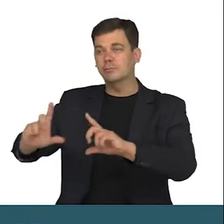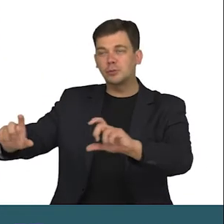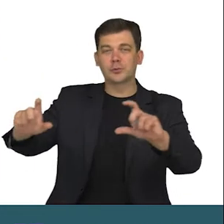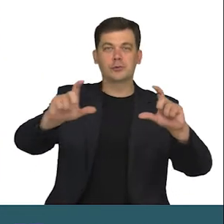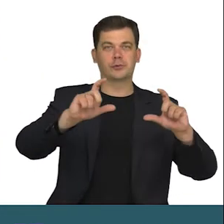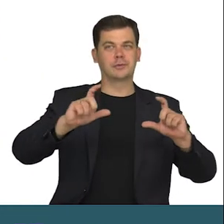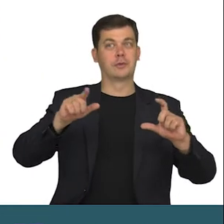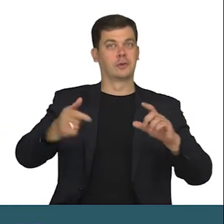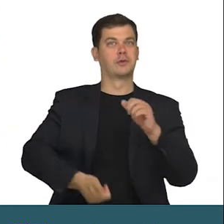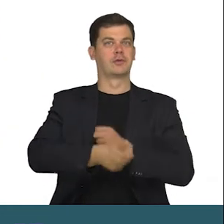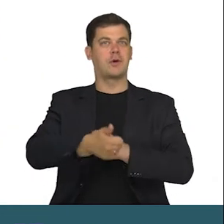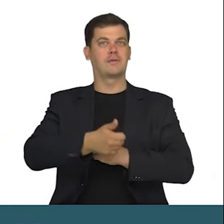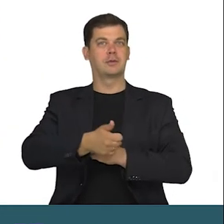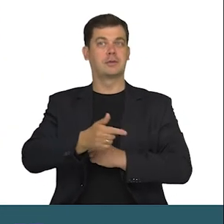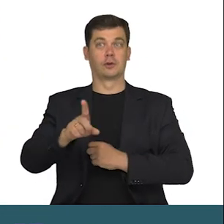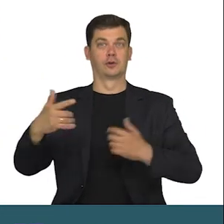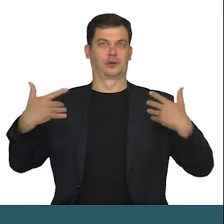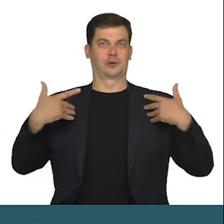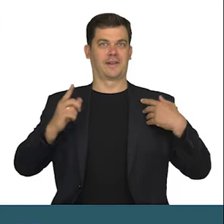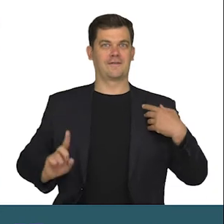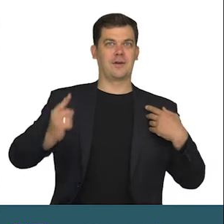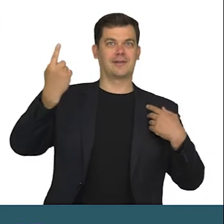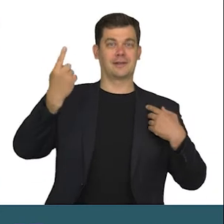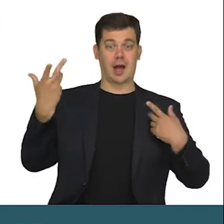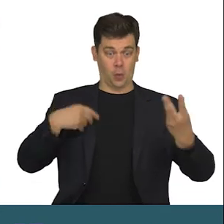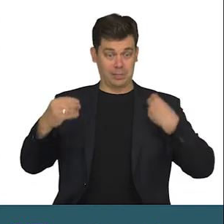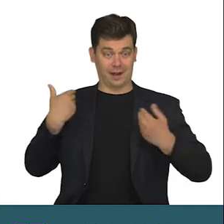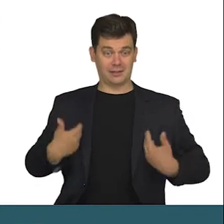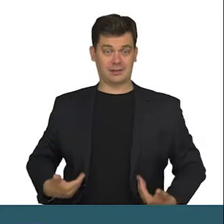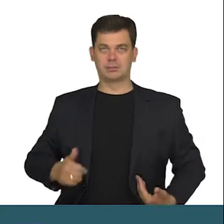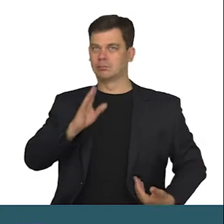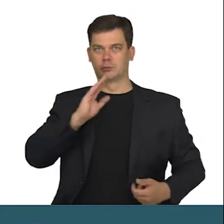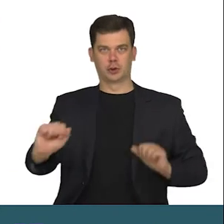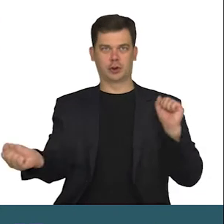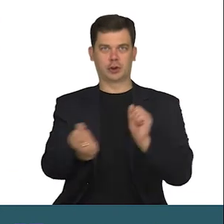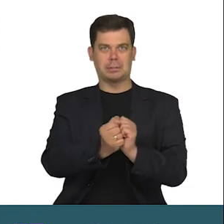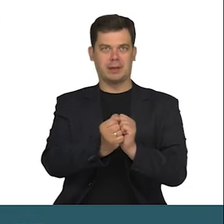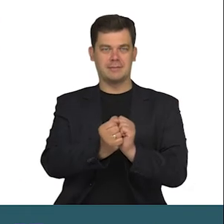To dowód, że jest jednak wiosna, choć mój ubiór mówi coś zgoła innego.